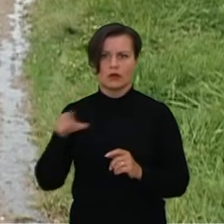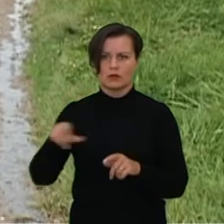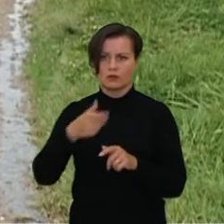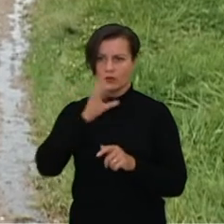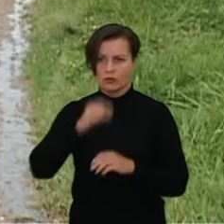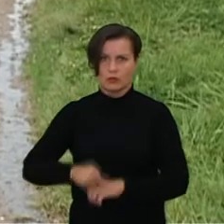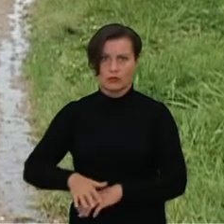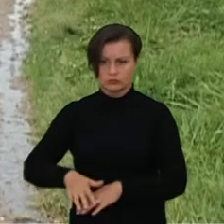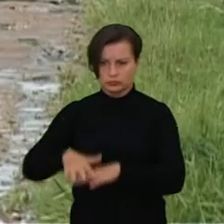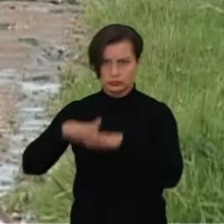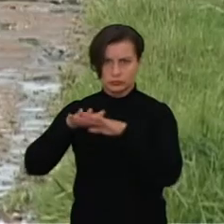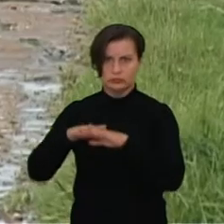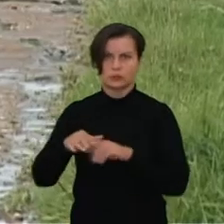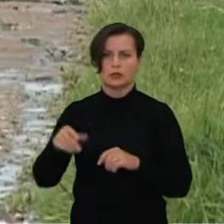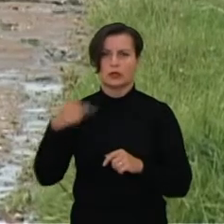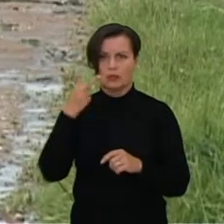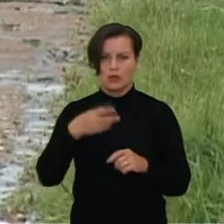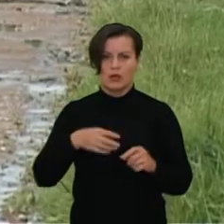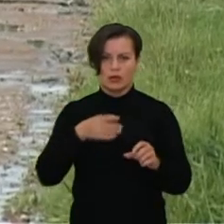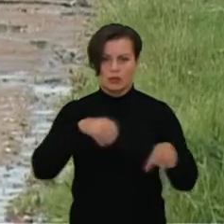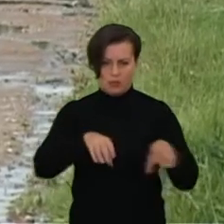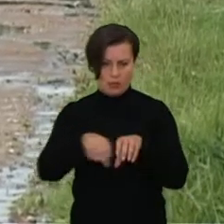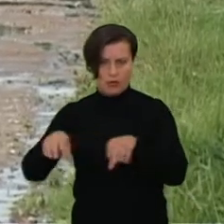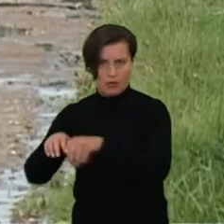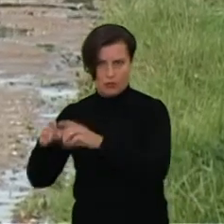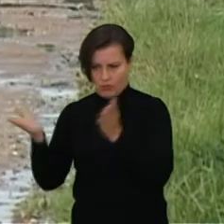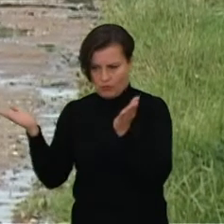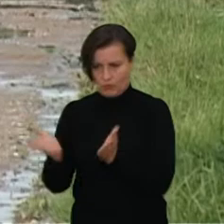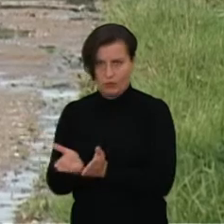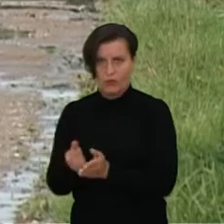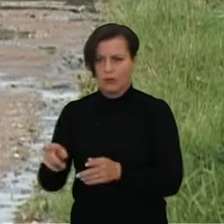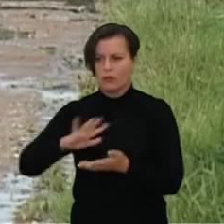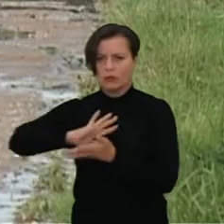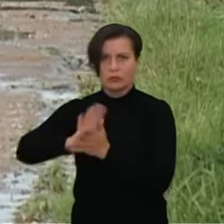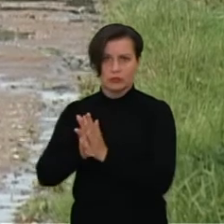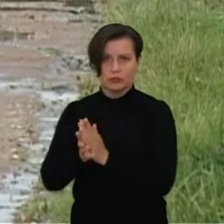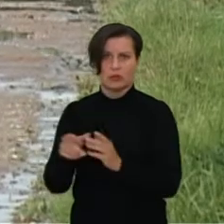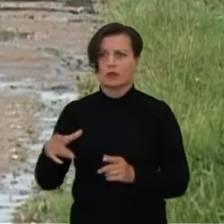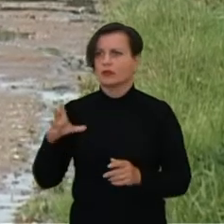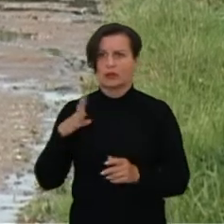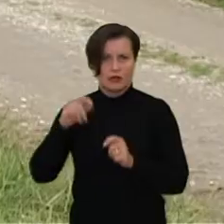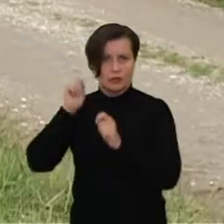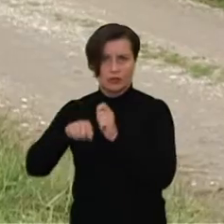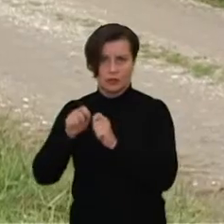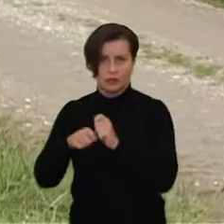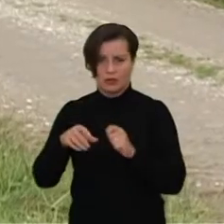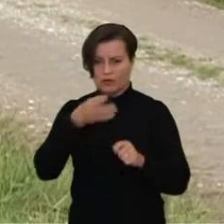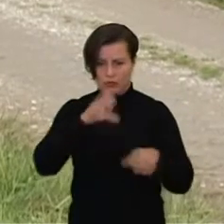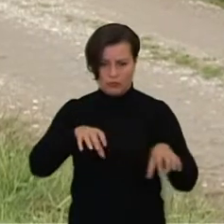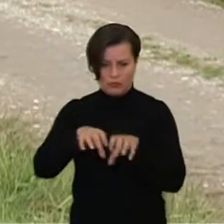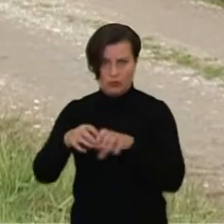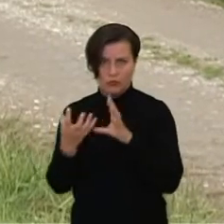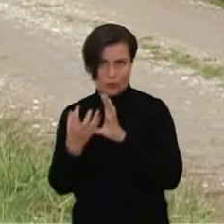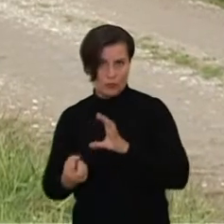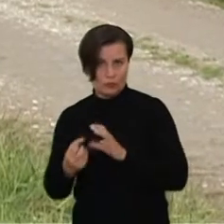pasižiūrėjus melioracijos griovė, pilnas melioracijos griovys ir neina netgi patikrinti, ar drenažas šiuo metu veikia, todėl, kad